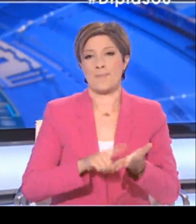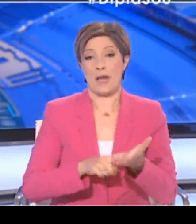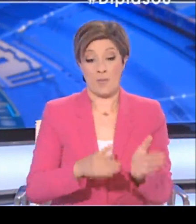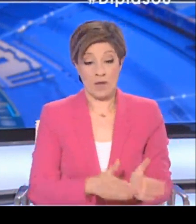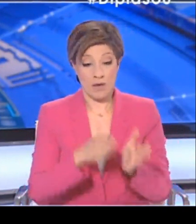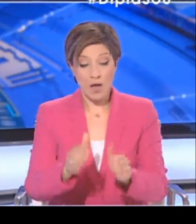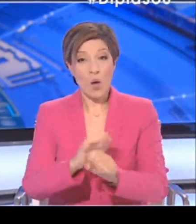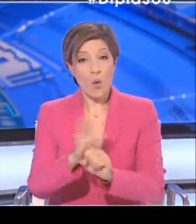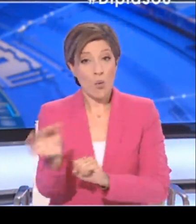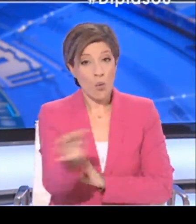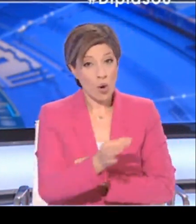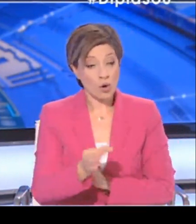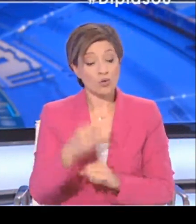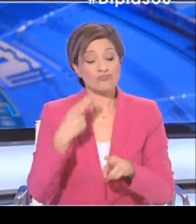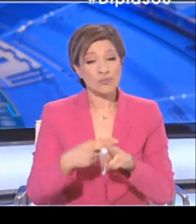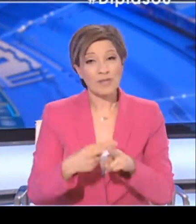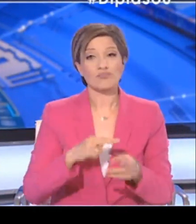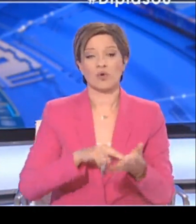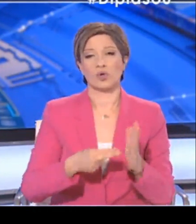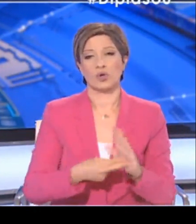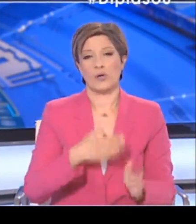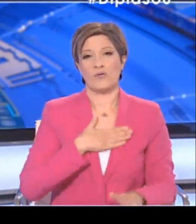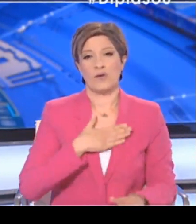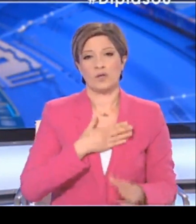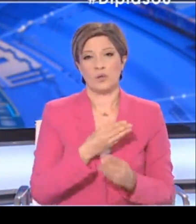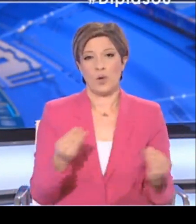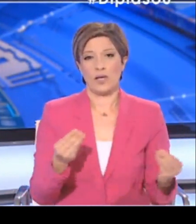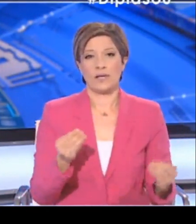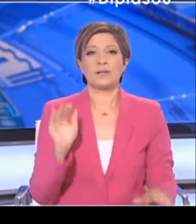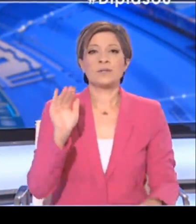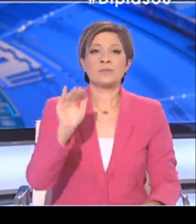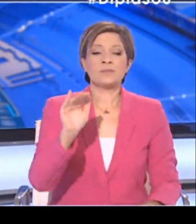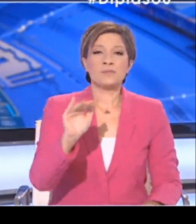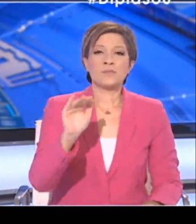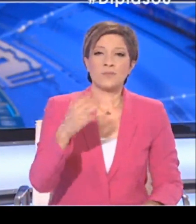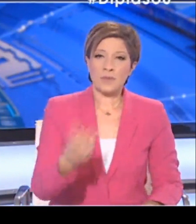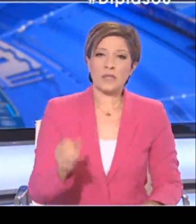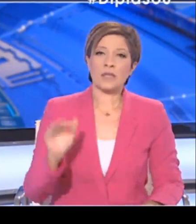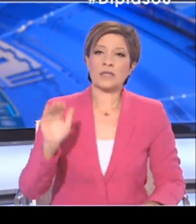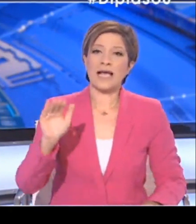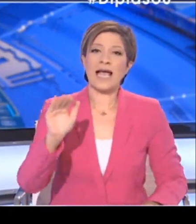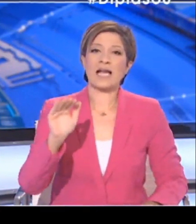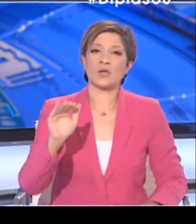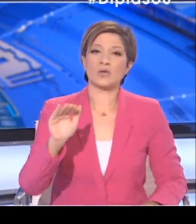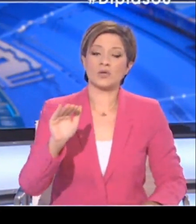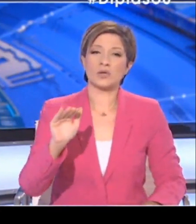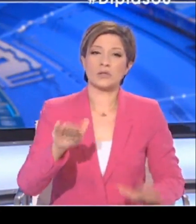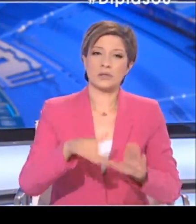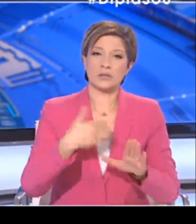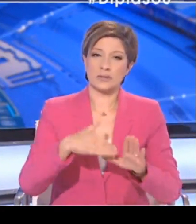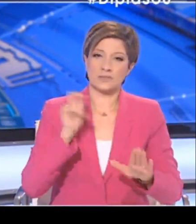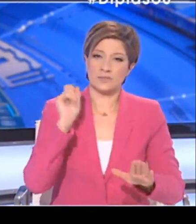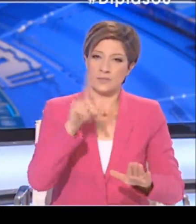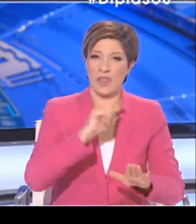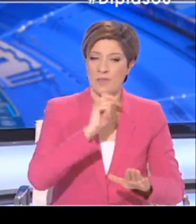COVID-19. Ευχαριστώ. Ευχαριστώ πολύ. Έχουμε τώρα κάποιες ερωτήσεις από λειτουργούς των μέσων.